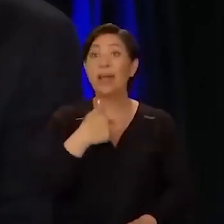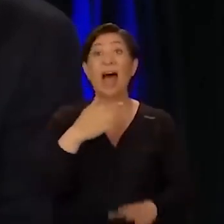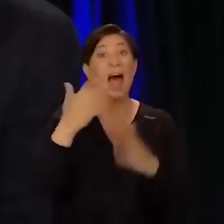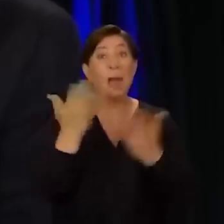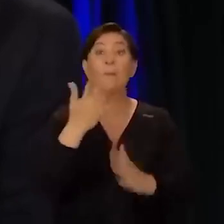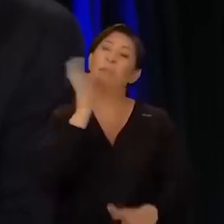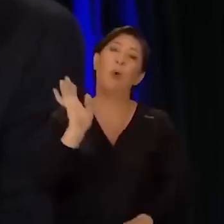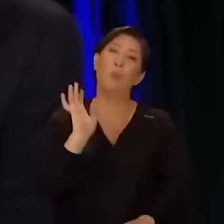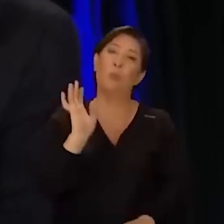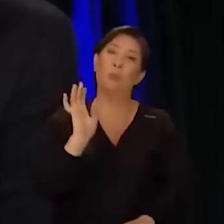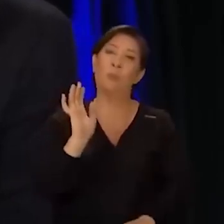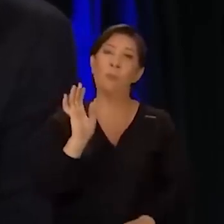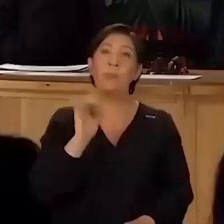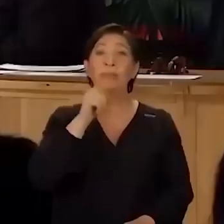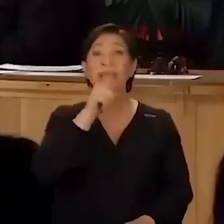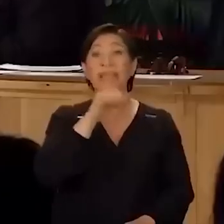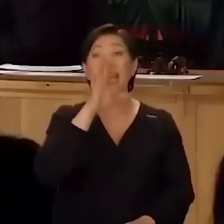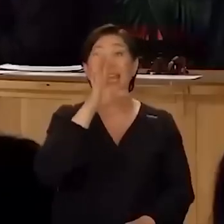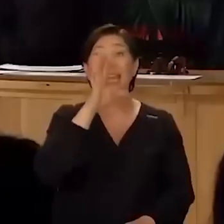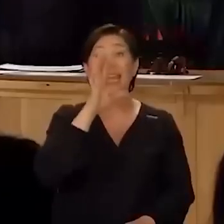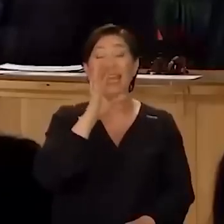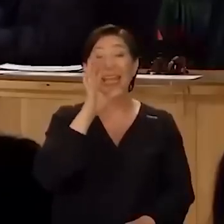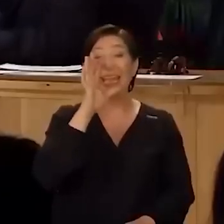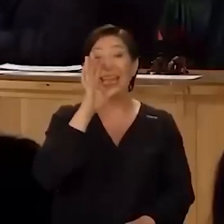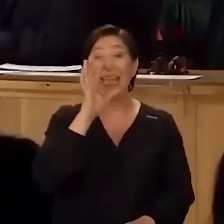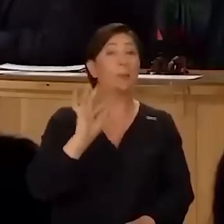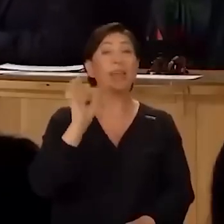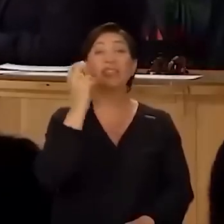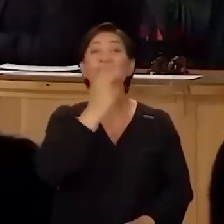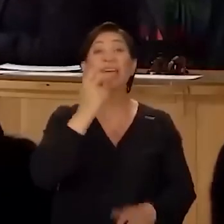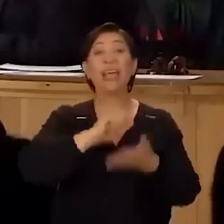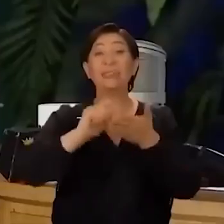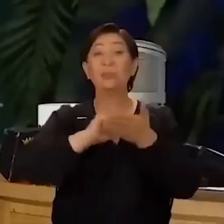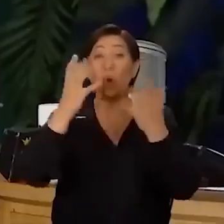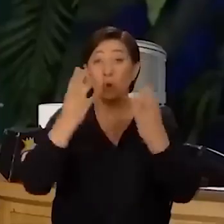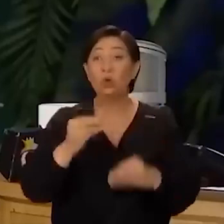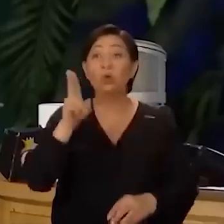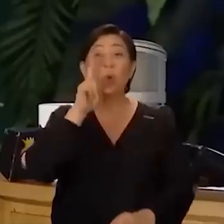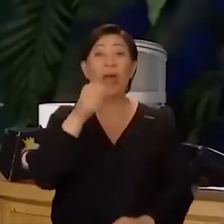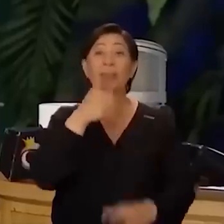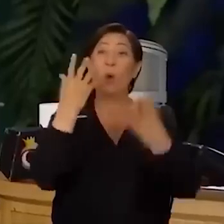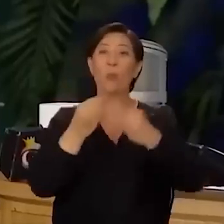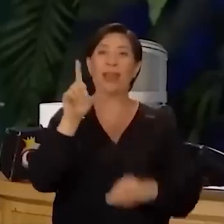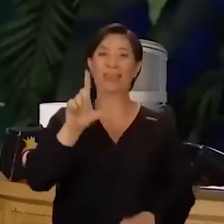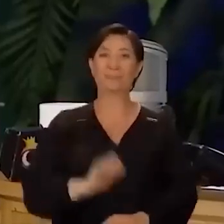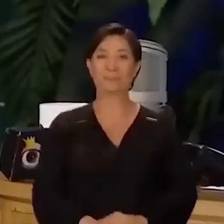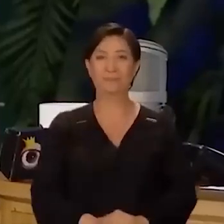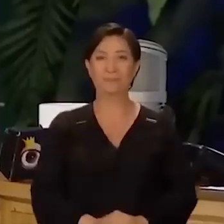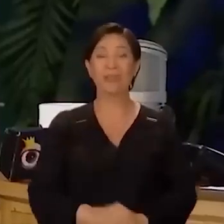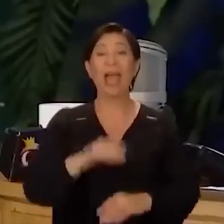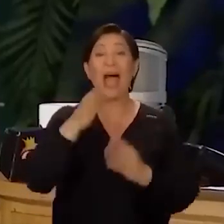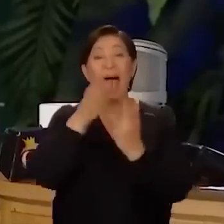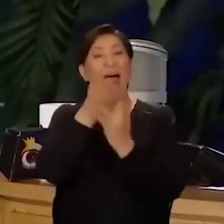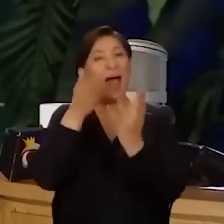tahminim değil. Çünkü senin kimlere şarkı yazmış olduğunu anlamak için aslında son adam olmak lazım. Çünkü